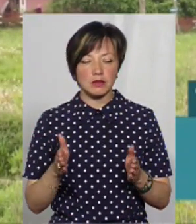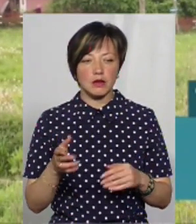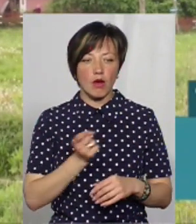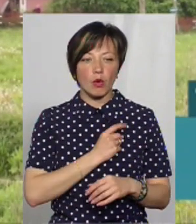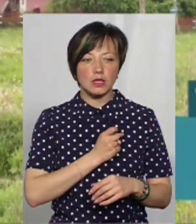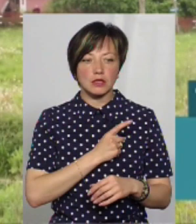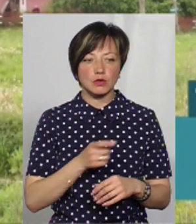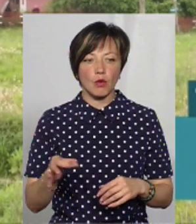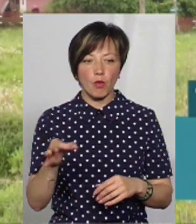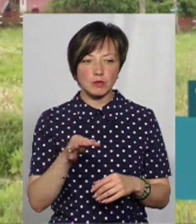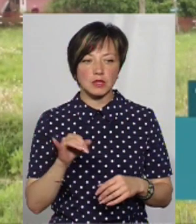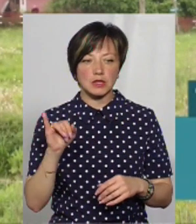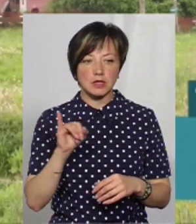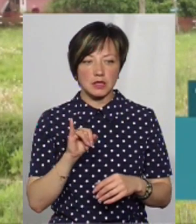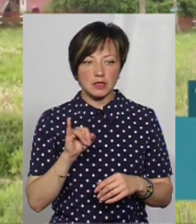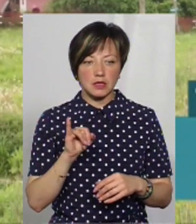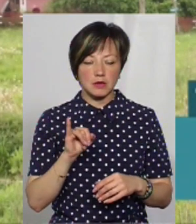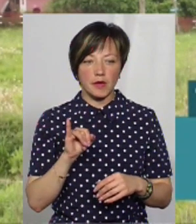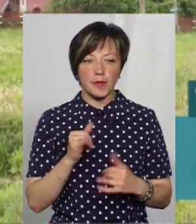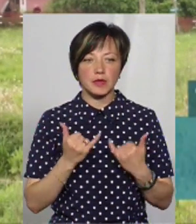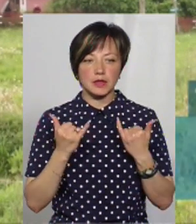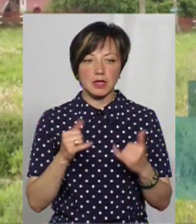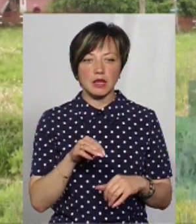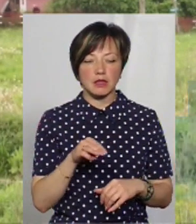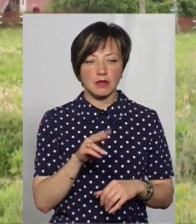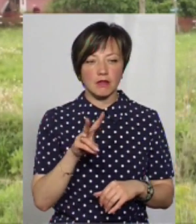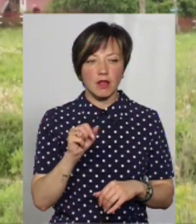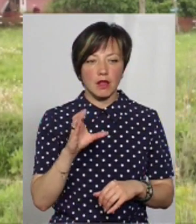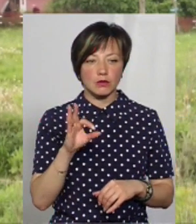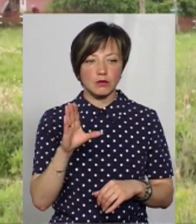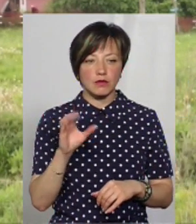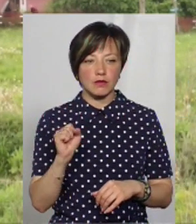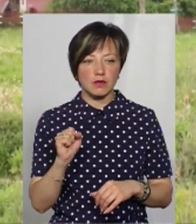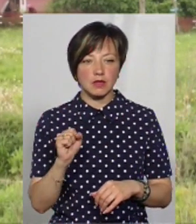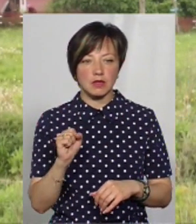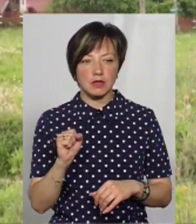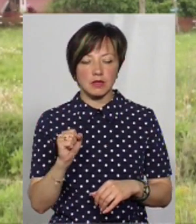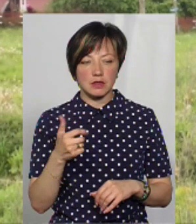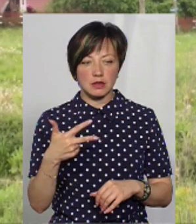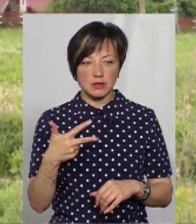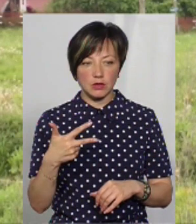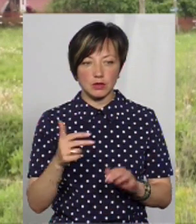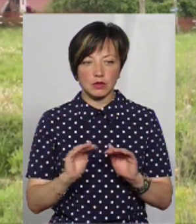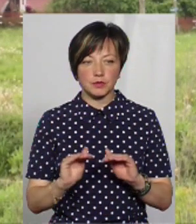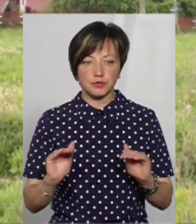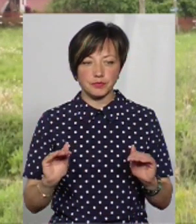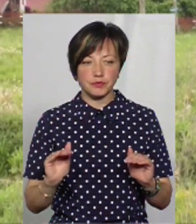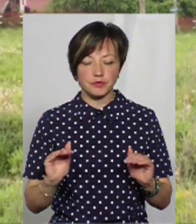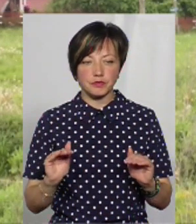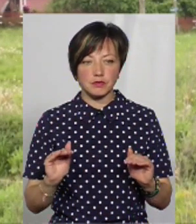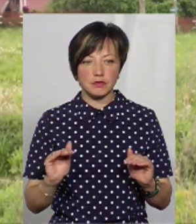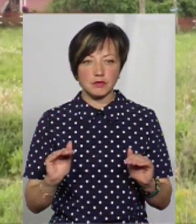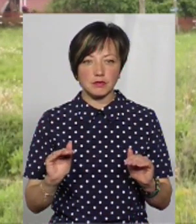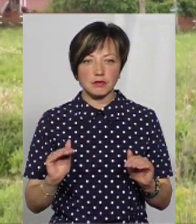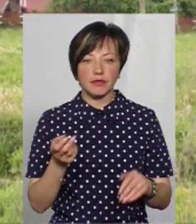області. І для Тетяни Власові, для їхніх дітей, для трьох Софійки, Степана і Олексія, вона